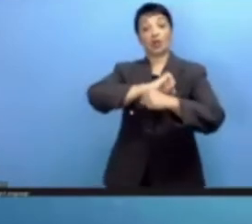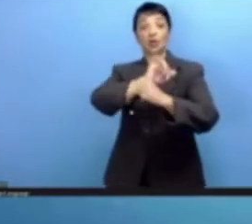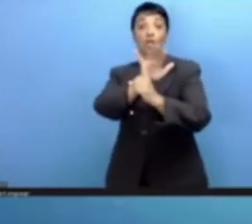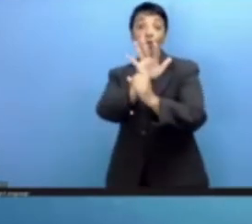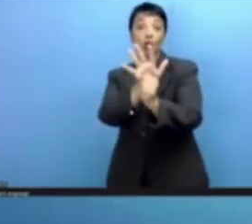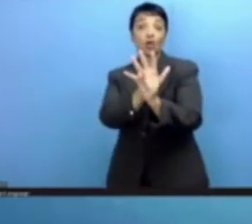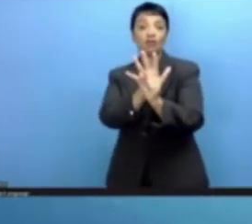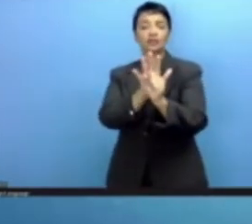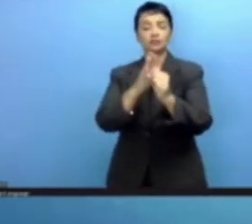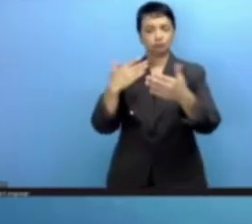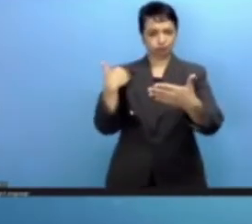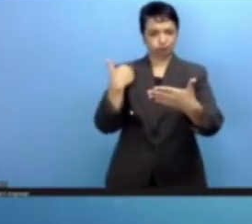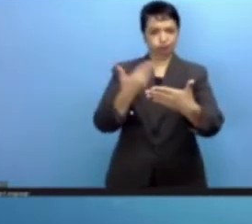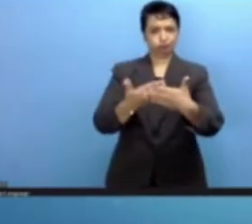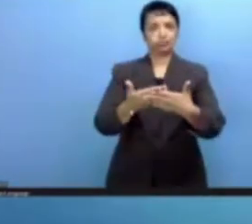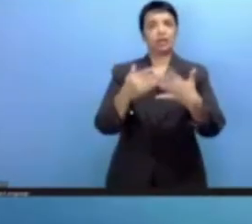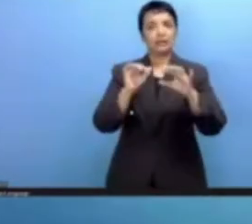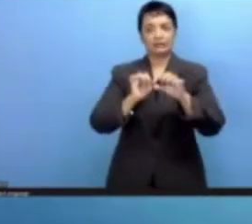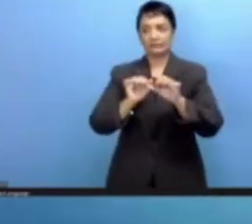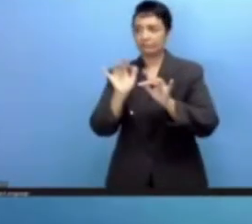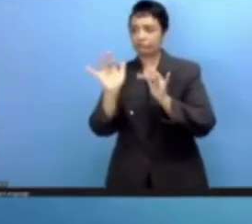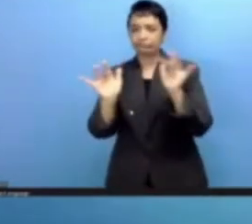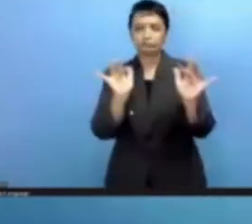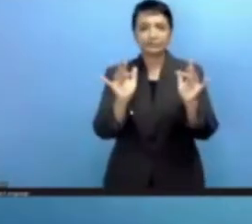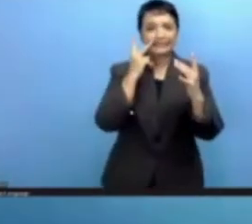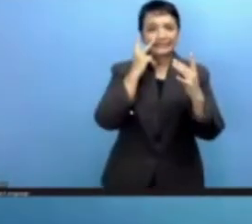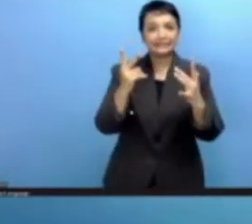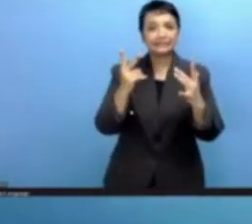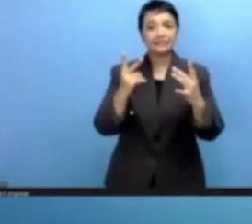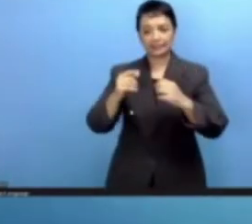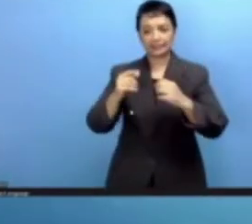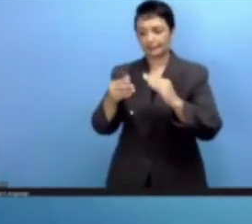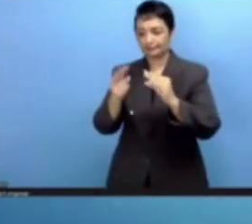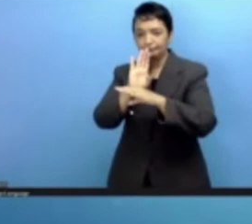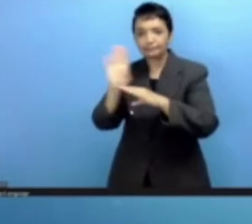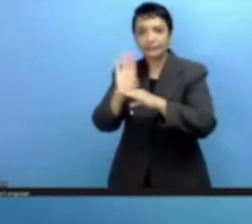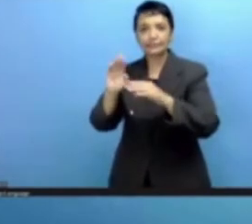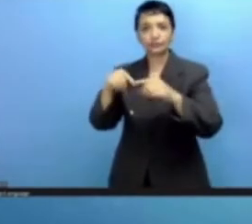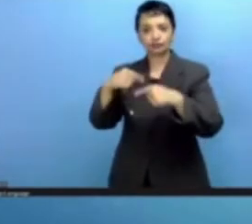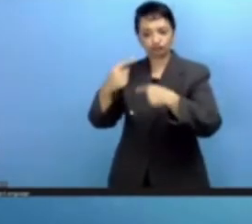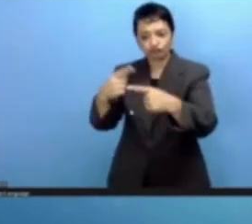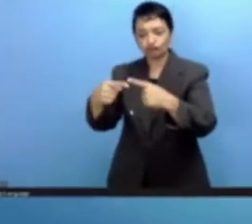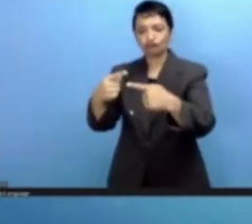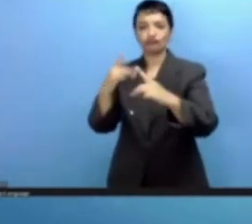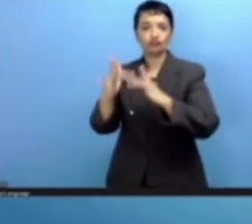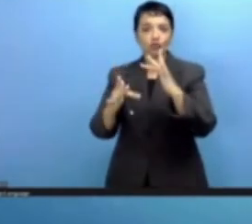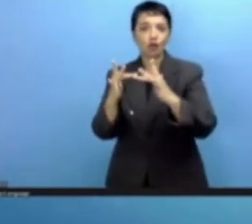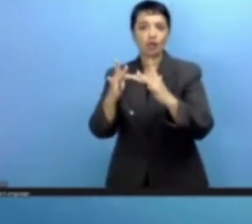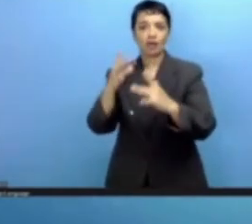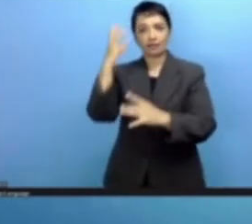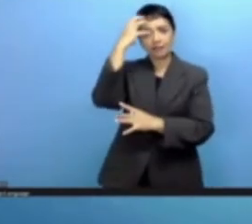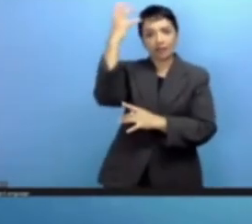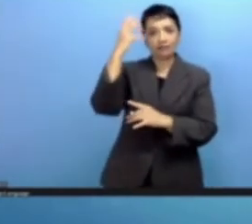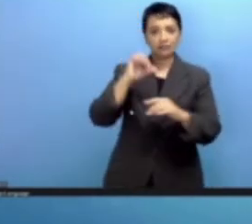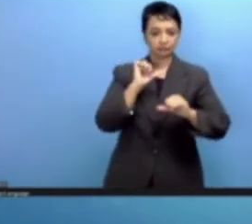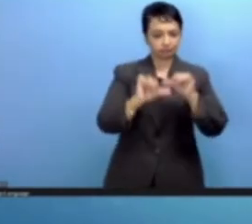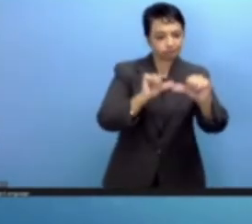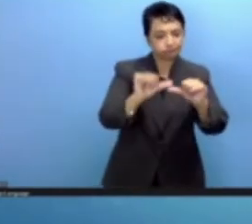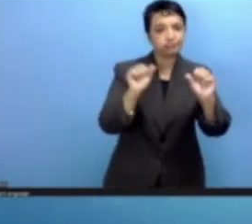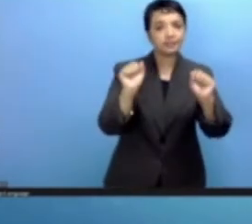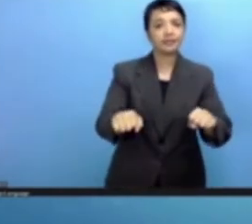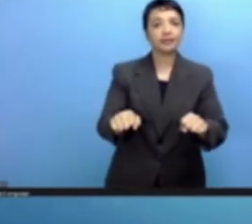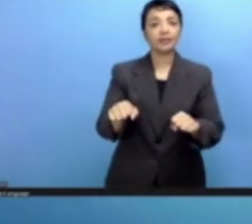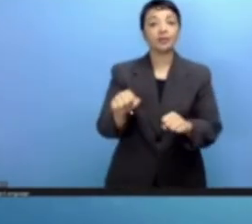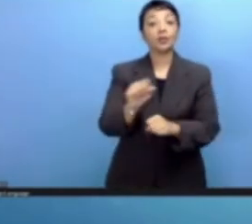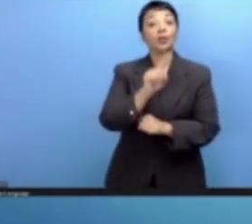الإنترنت قد سمحت بالإطلاع ببعض الأنشطة الحكومية والأعمال عبر الإنترنت ما سمح